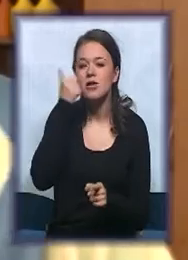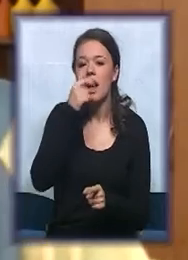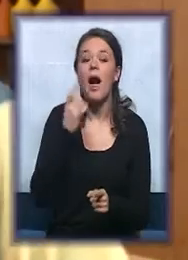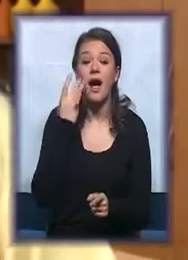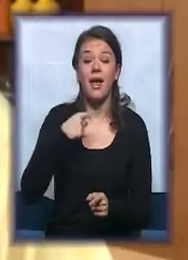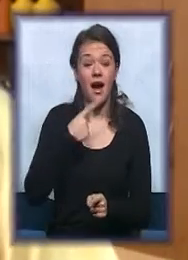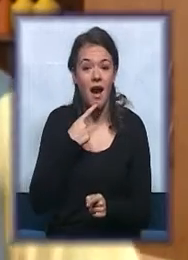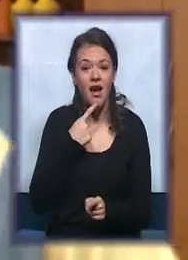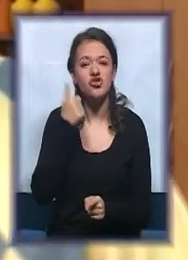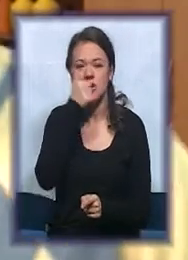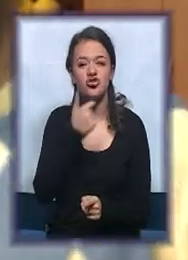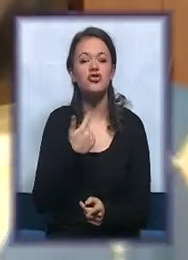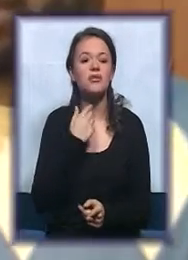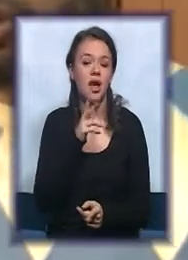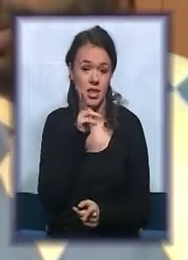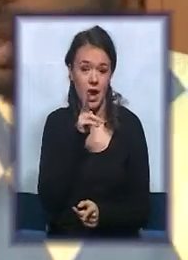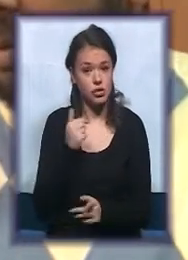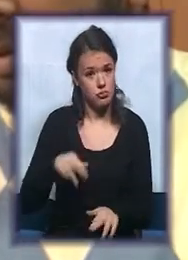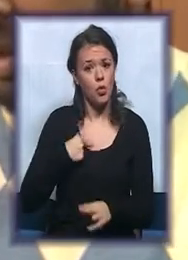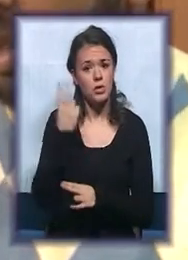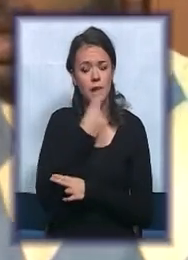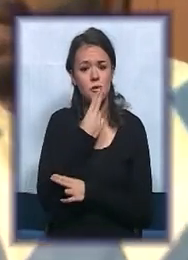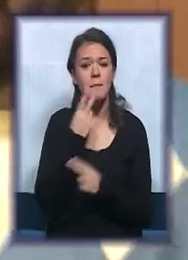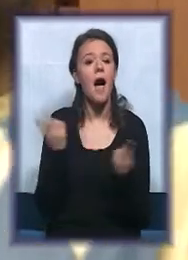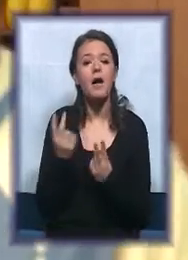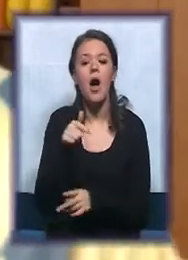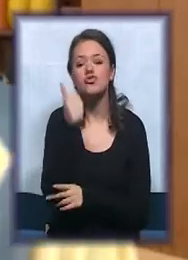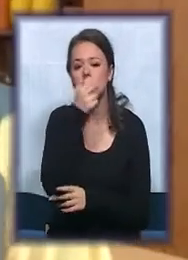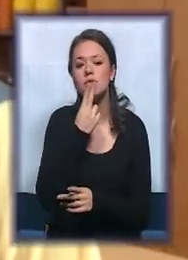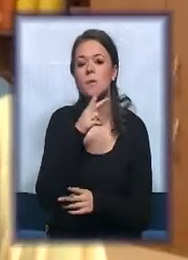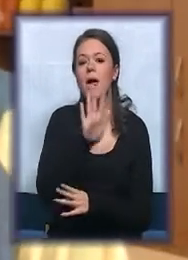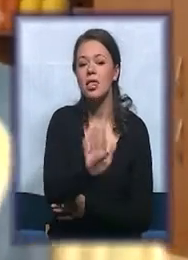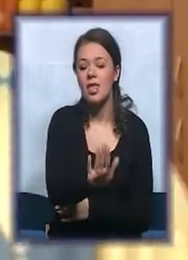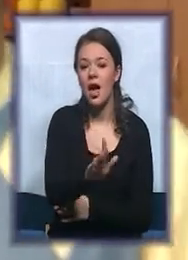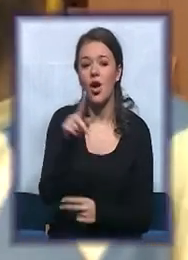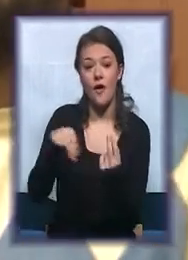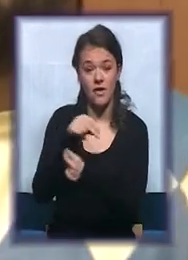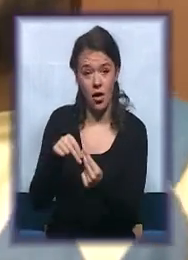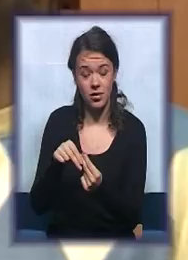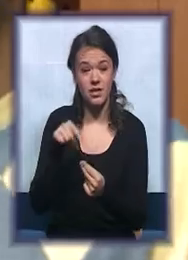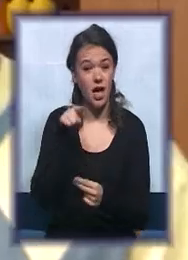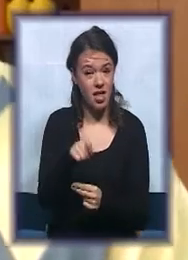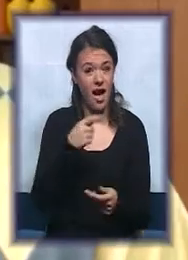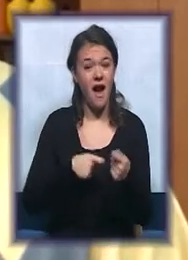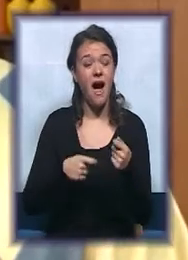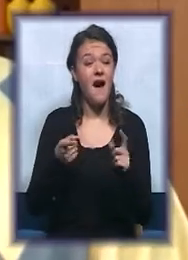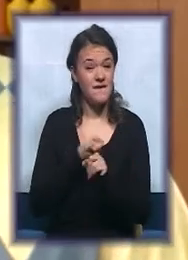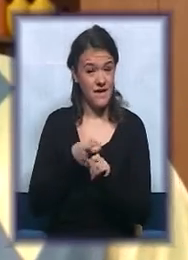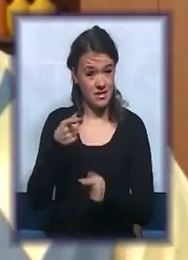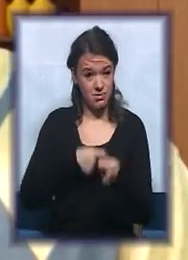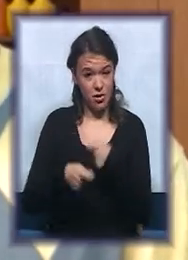i mogu da ga razumijem, kao, recimo, što ga razumijem njegov roditelj. A što će postati će i egzistencije, mora da kažem i da